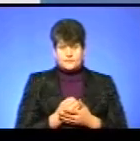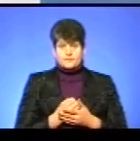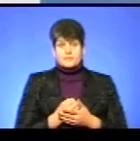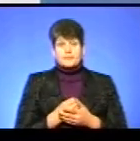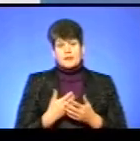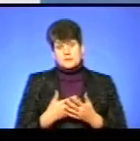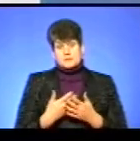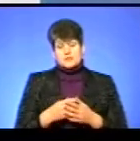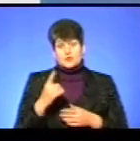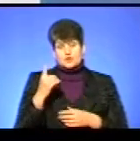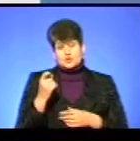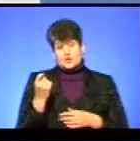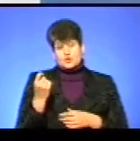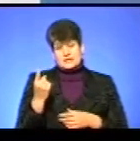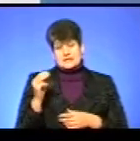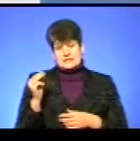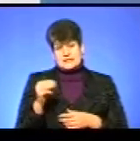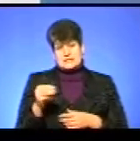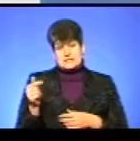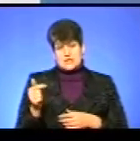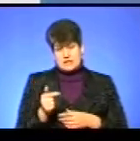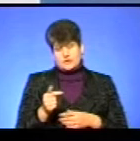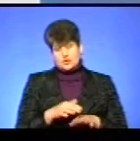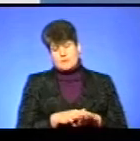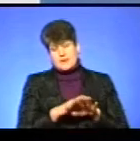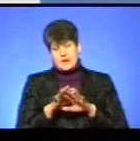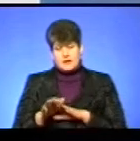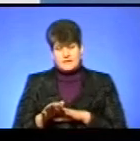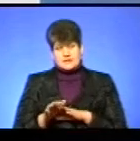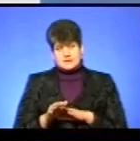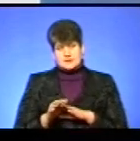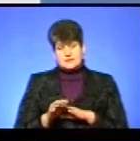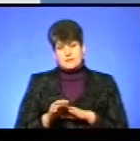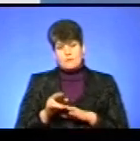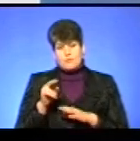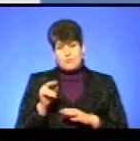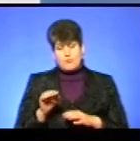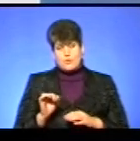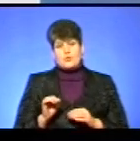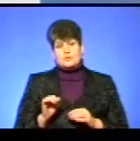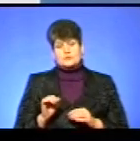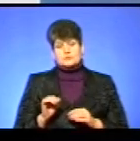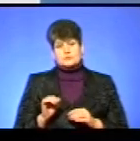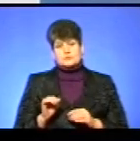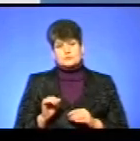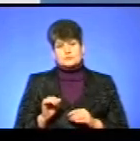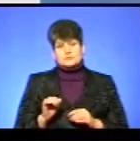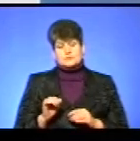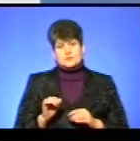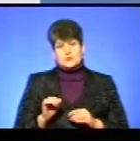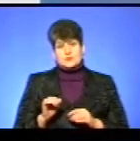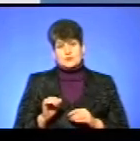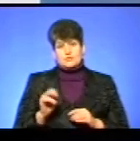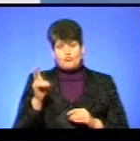сума приблизно 111 тисяч гривень, якщо перевести по курсу Національної валюти, скажімо, на сьогодні, яка є.